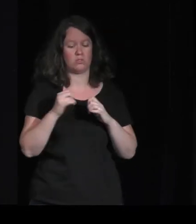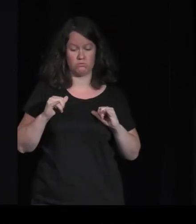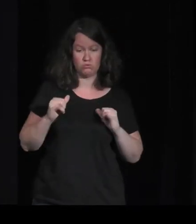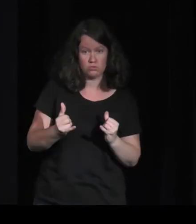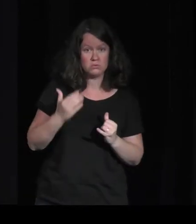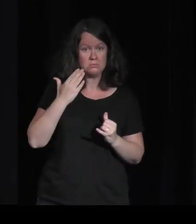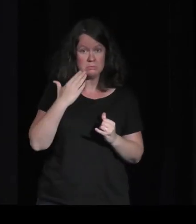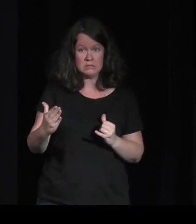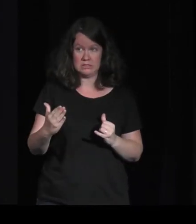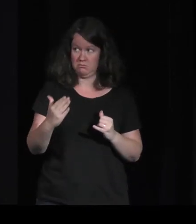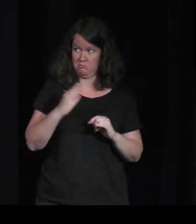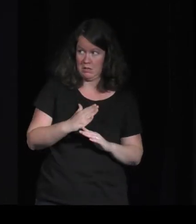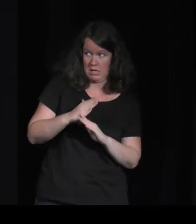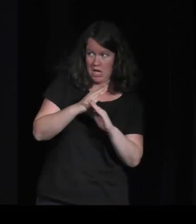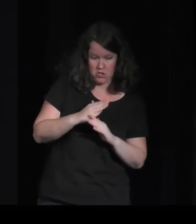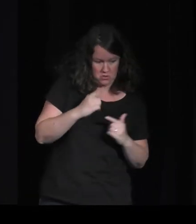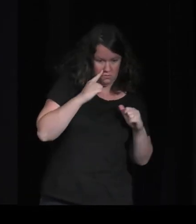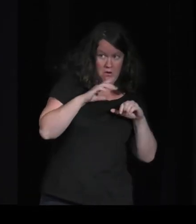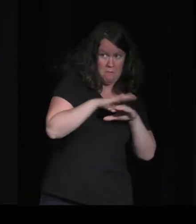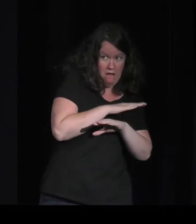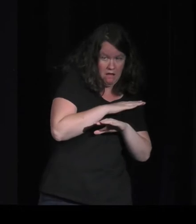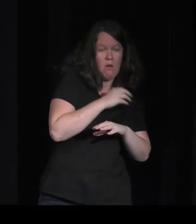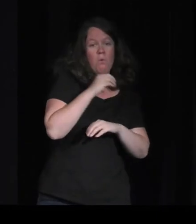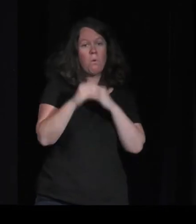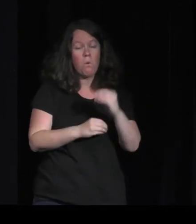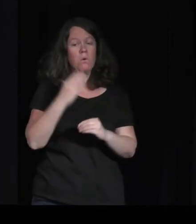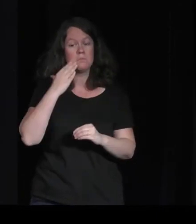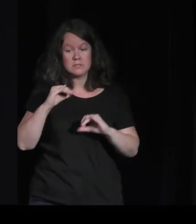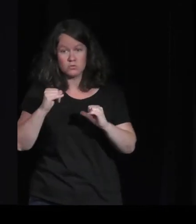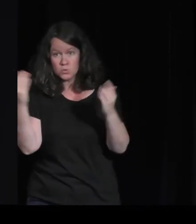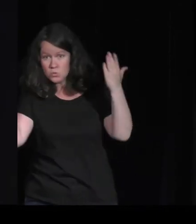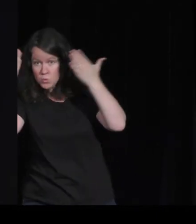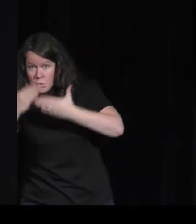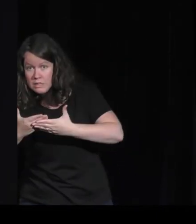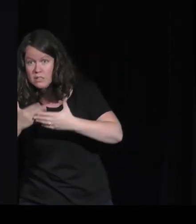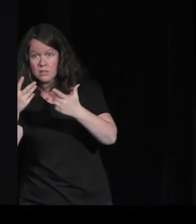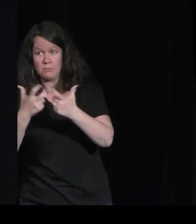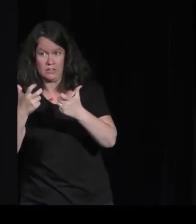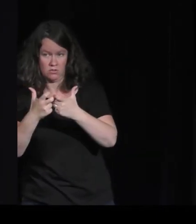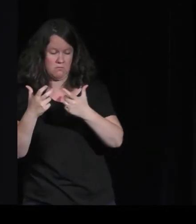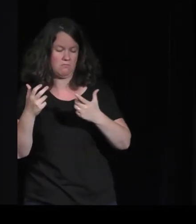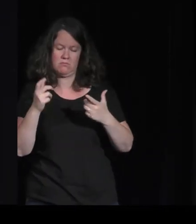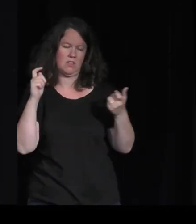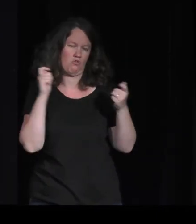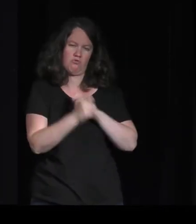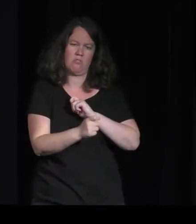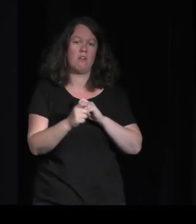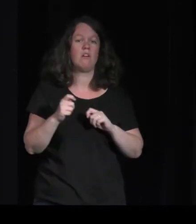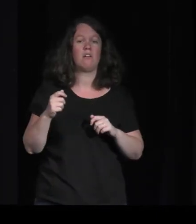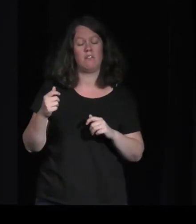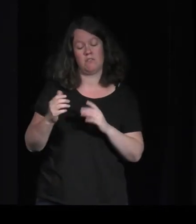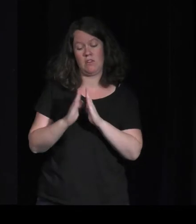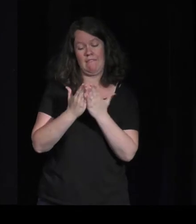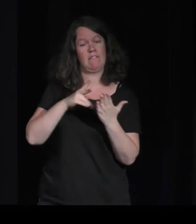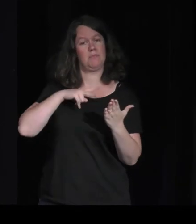cachette, comme la lecture, en fait. C'est d'ailleurs comme ça qu'on ouvre le bouquin de la fin du game, en citant l'analyse de Proust